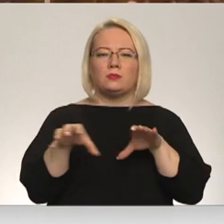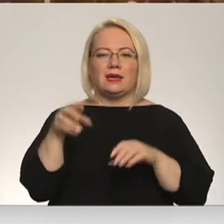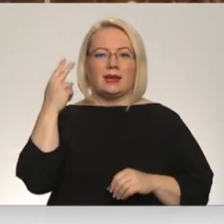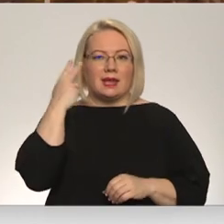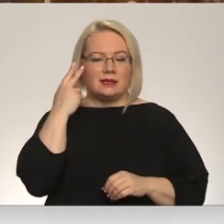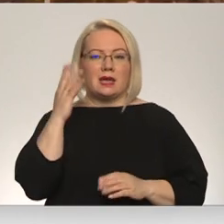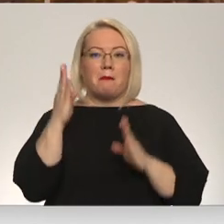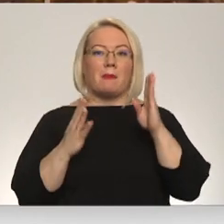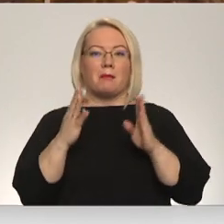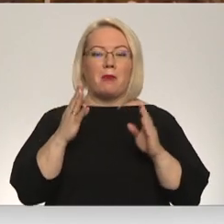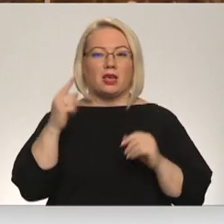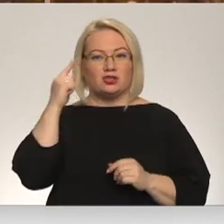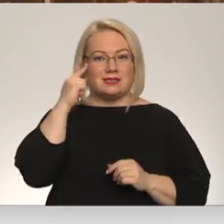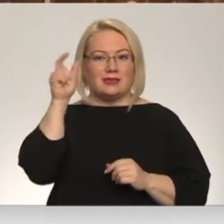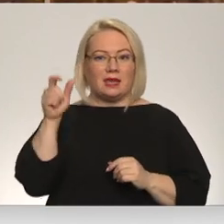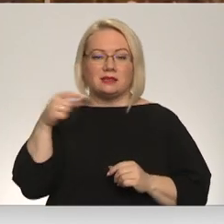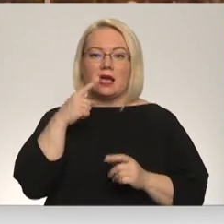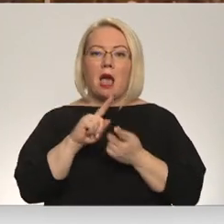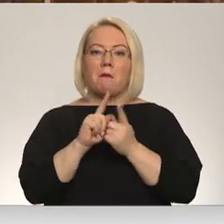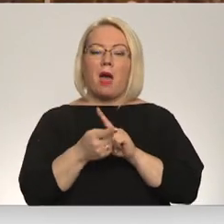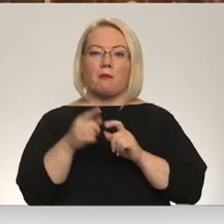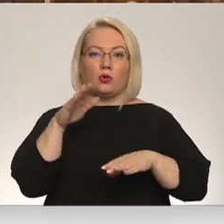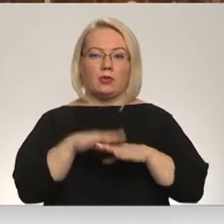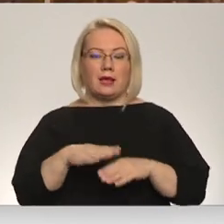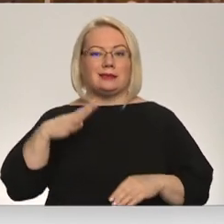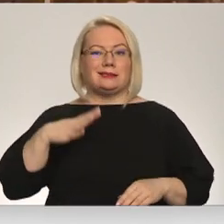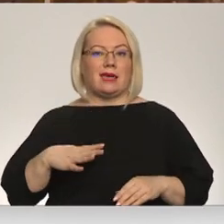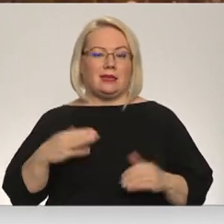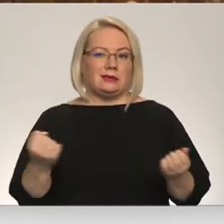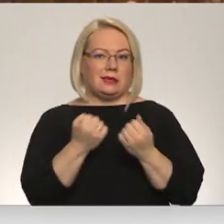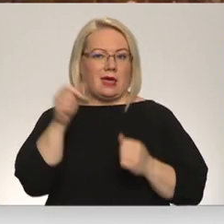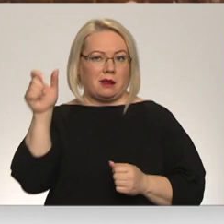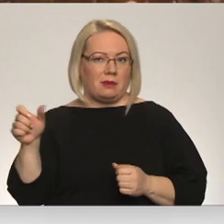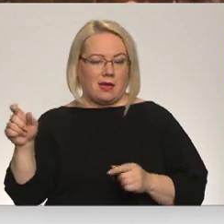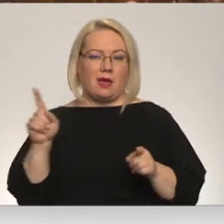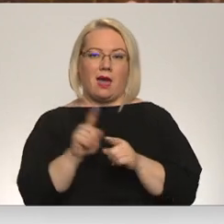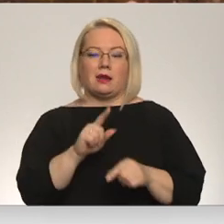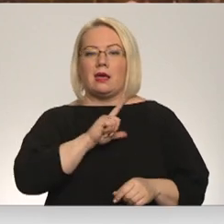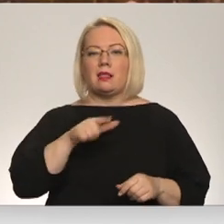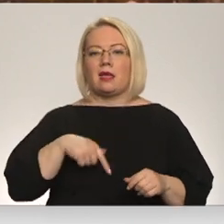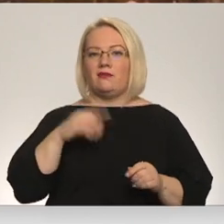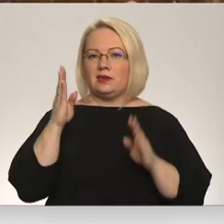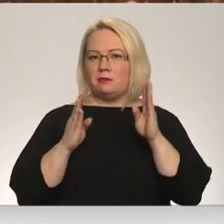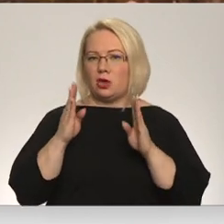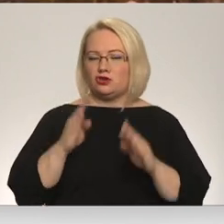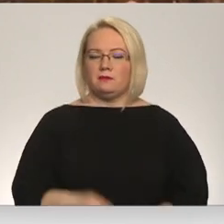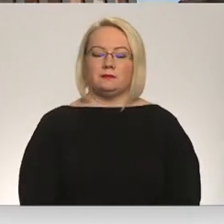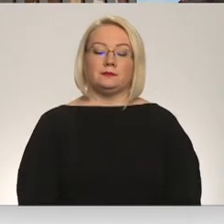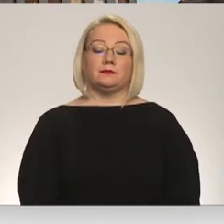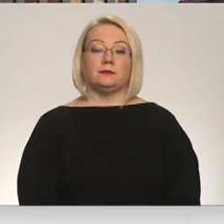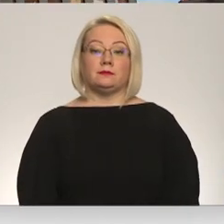mežziņi noraizējušies, ka pārmaiņu dēļ varētu ciest gan dienesta darbinieki, gan arī Latvijas mēži. Turpina Ģerts Zvirbulis.